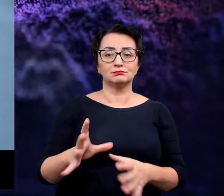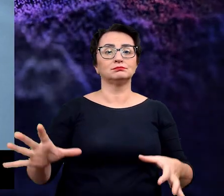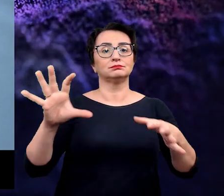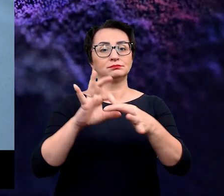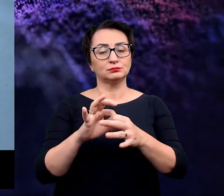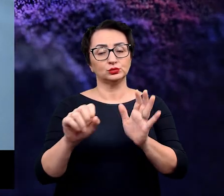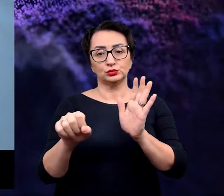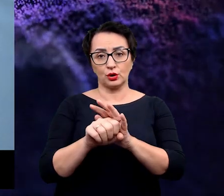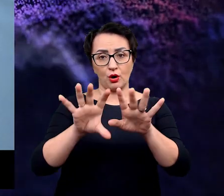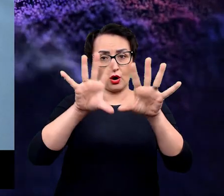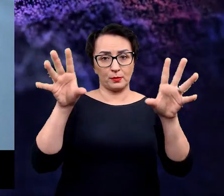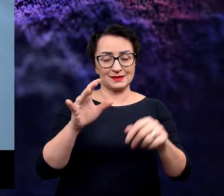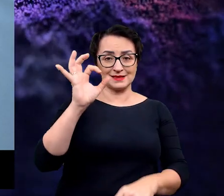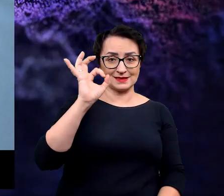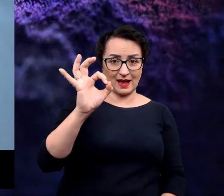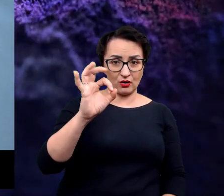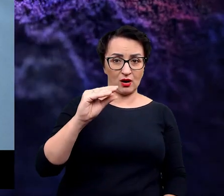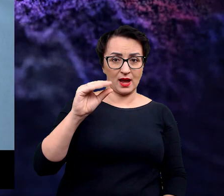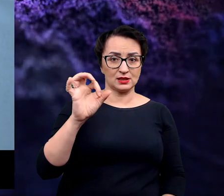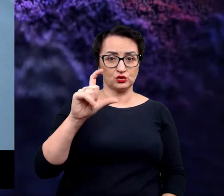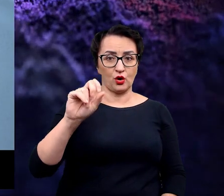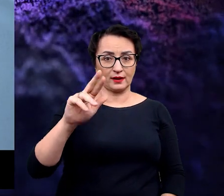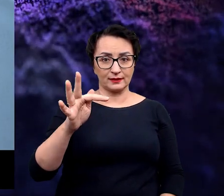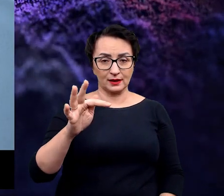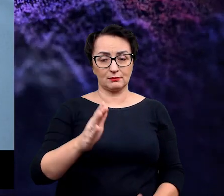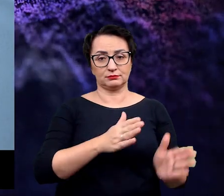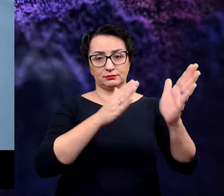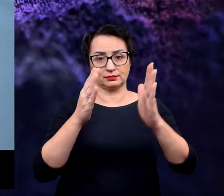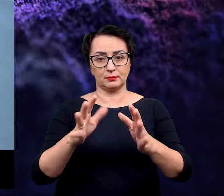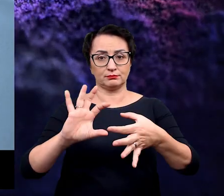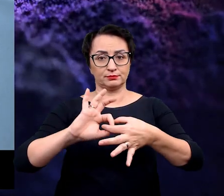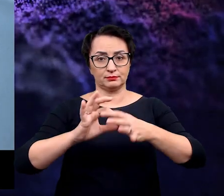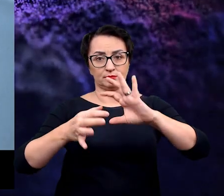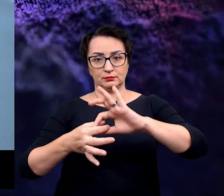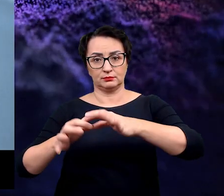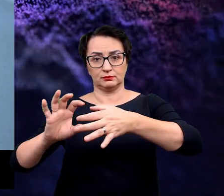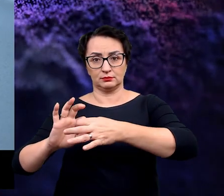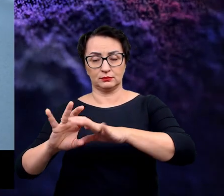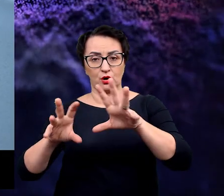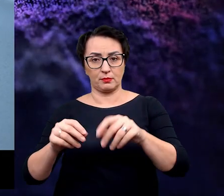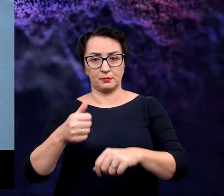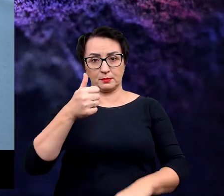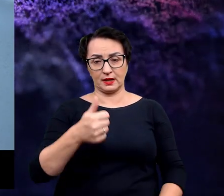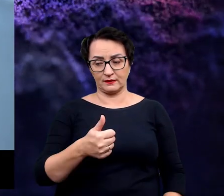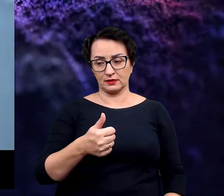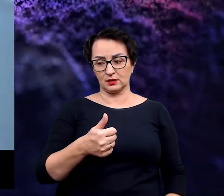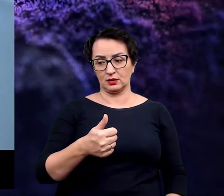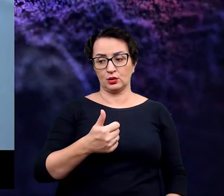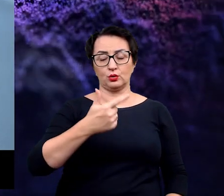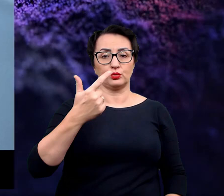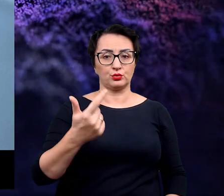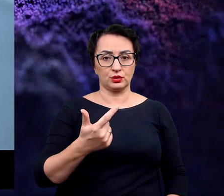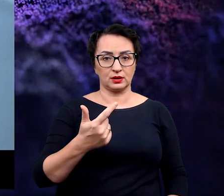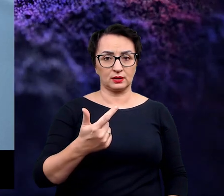Ta ubikwityna jest przyłączona do kompleksu zerowego eskorta, potem następuje przyłączenie kolejnych kompleksów,